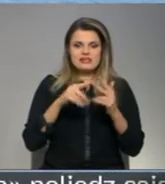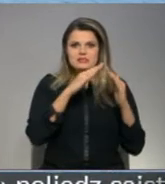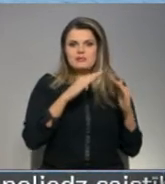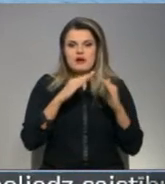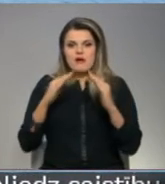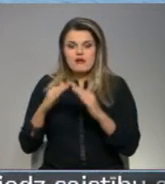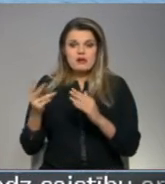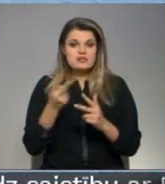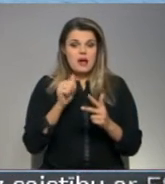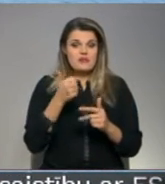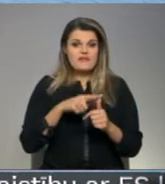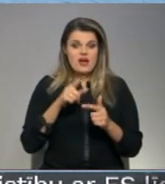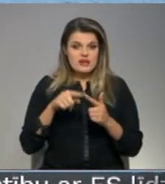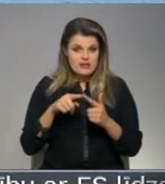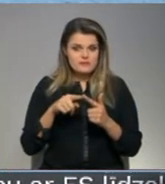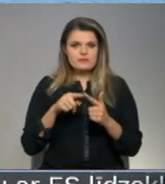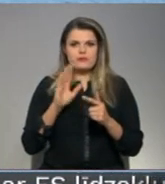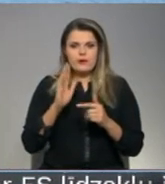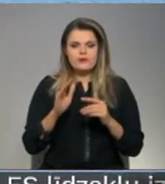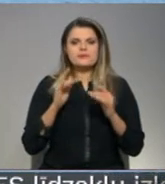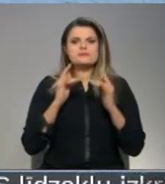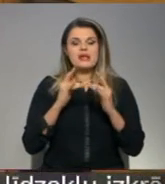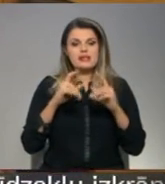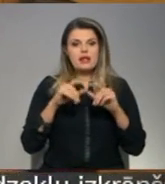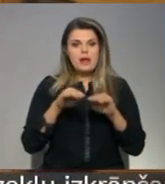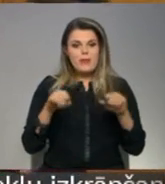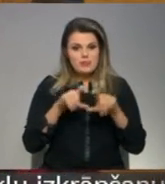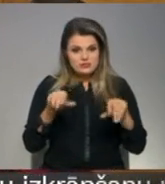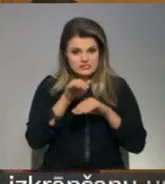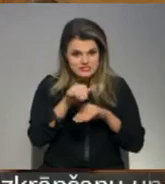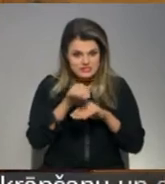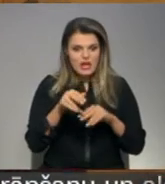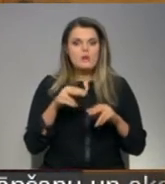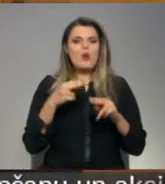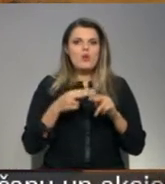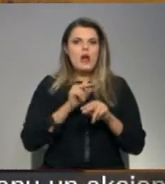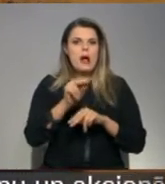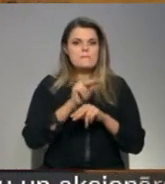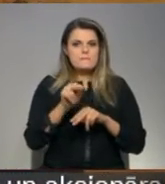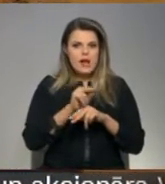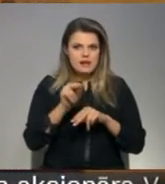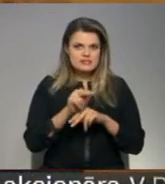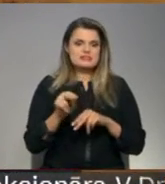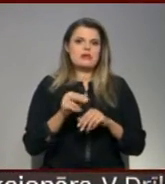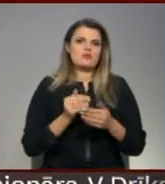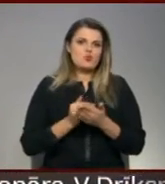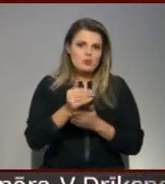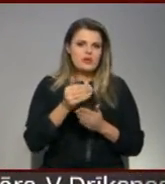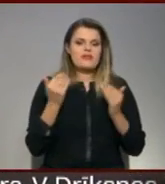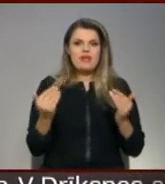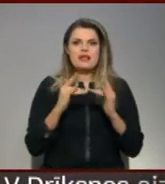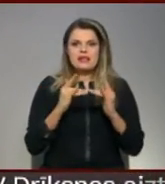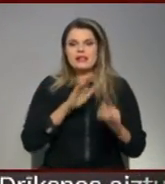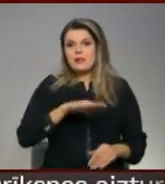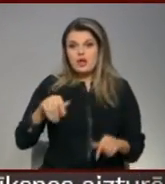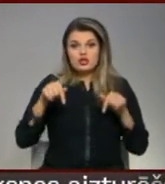varianti pārēc internāta un bērnu patversmes sabaļziet saklabāšanu un apmācību nodrošināšanu tagadējiem internāta audzēkņiem. Šeit